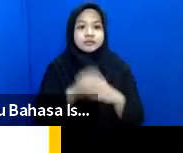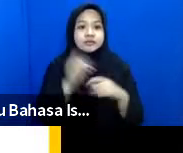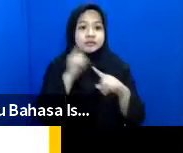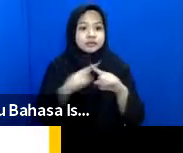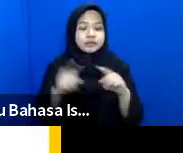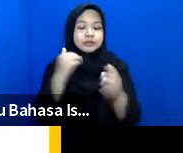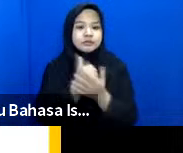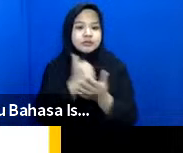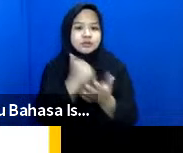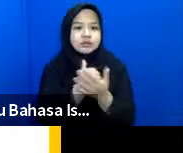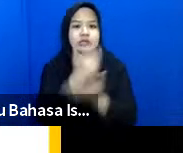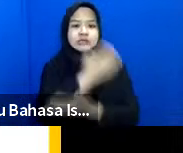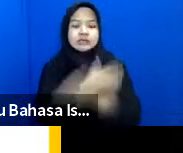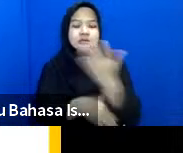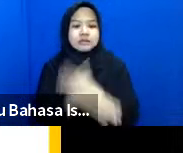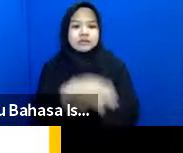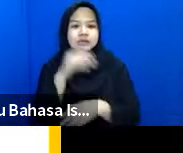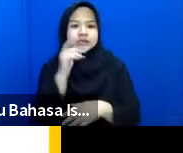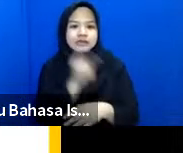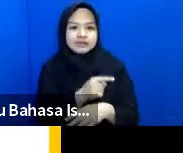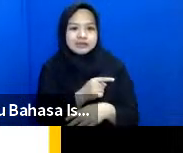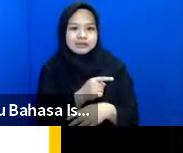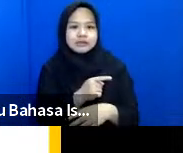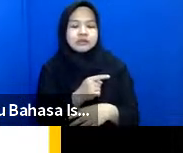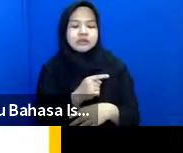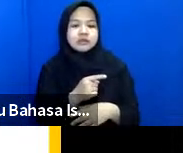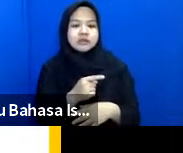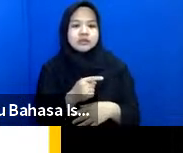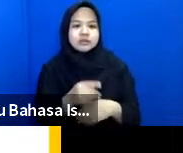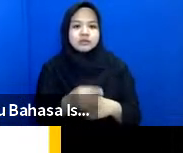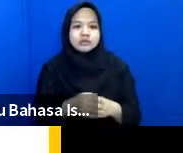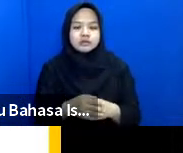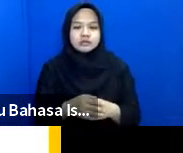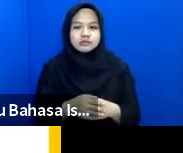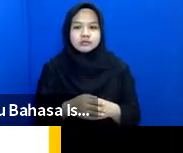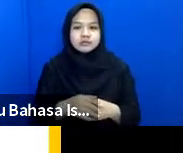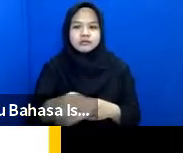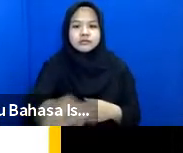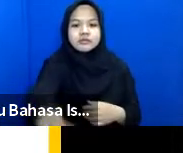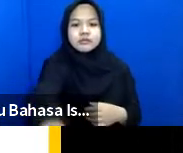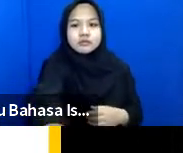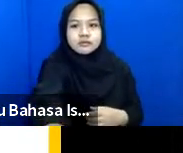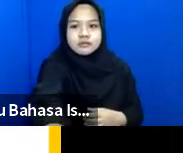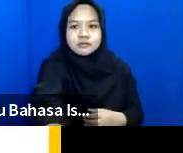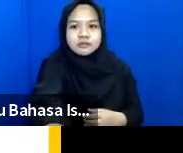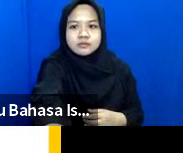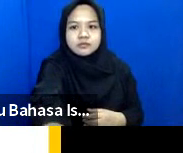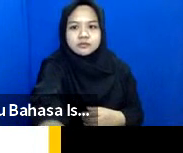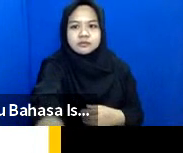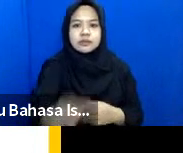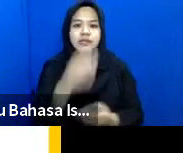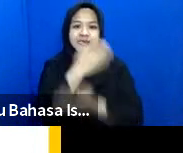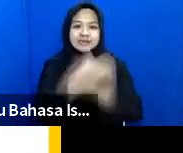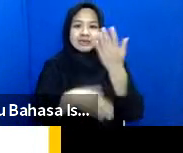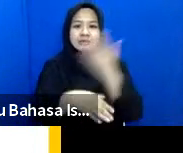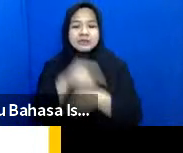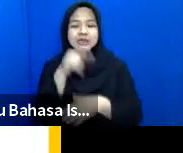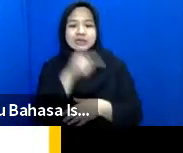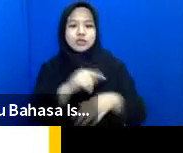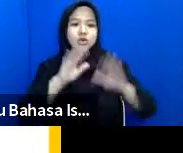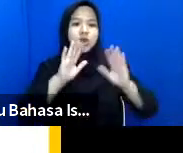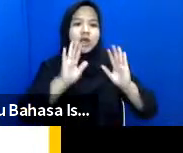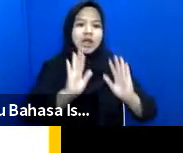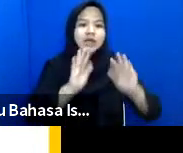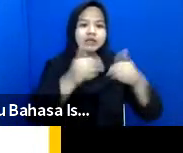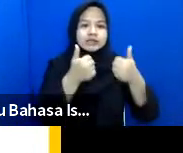disabilitas ini saya akan menjelaskan sedikit bahwa disabilitas ini merupakan hasil